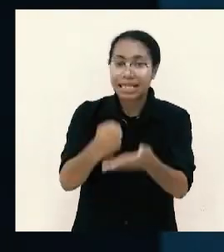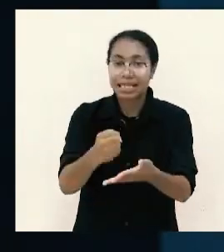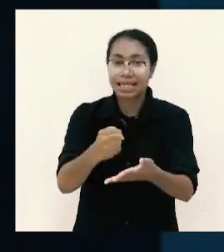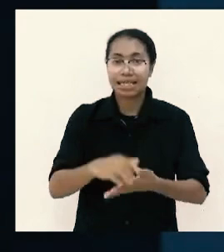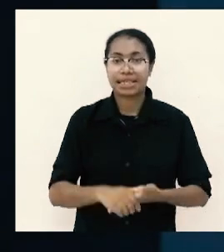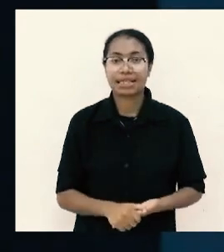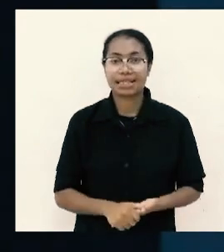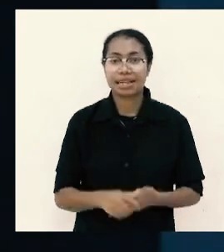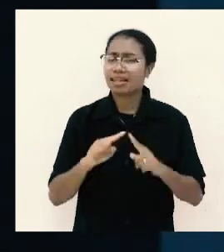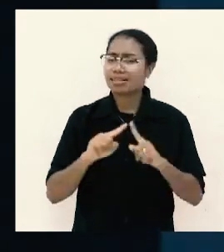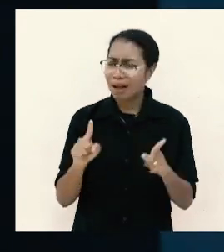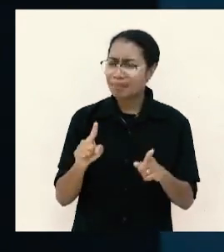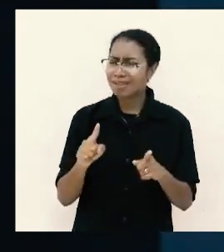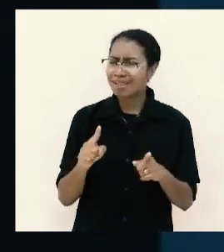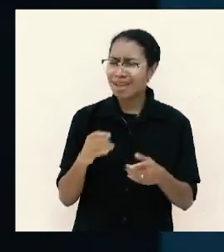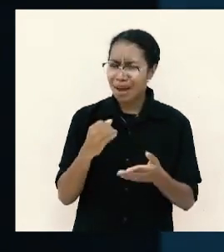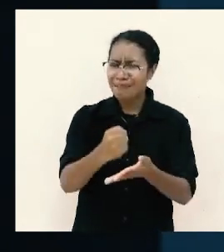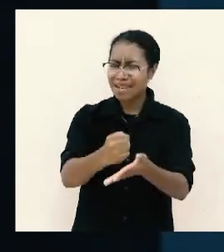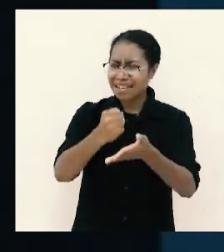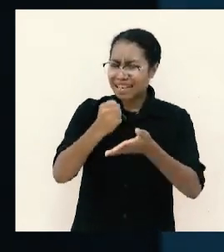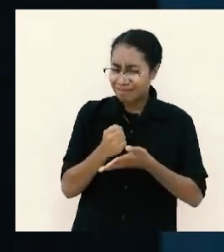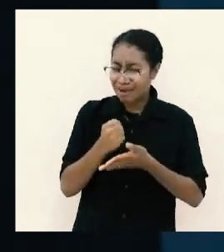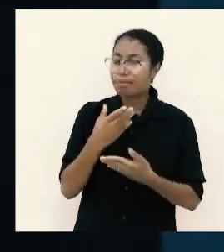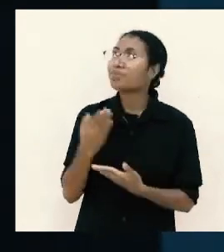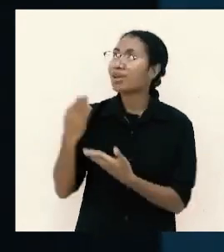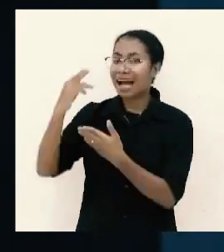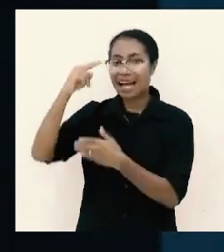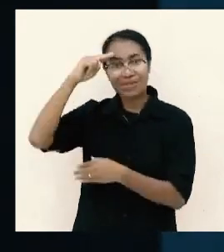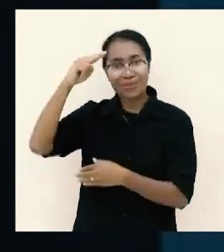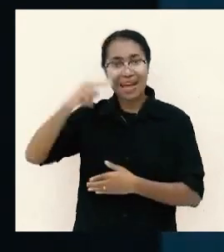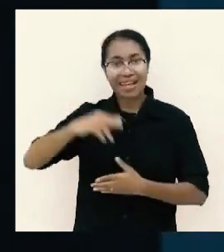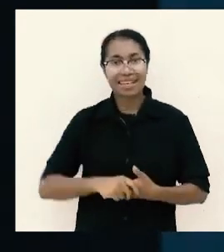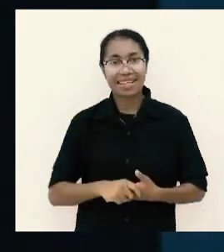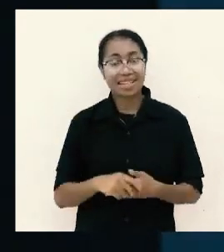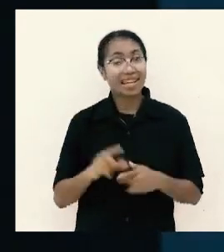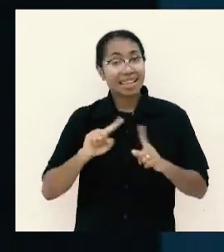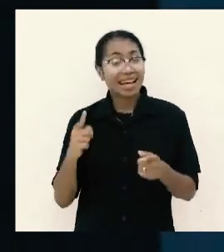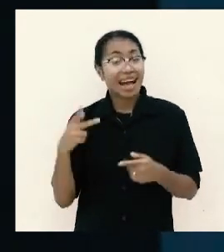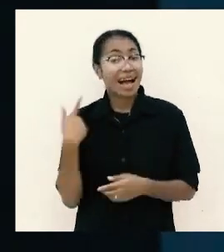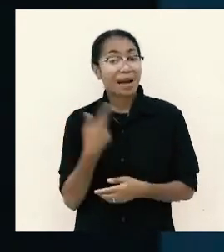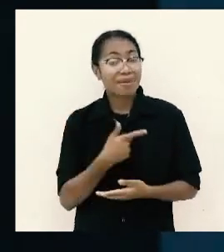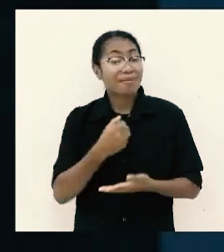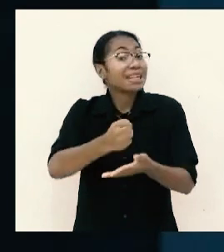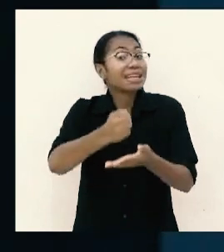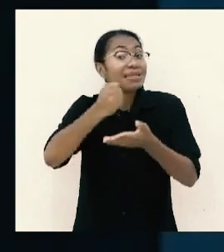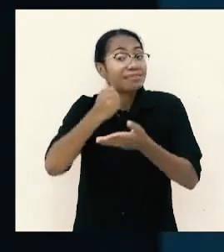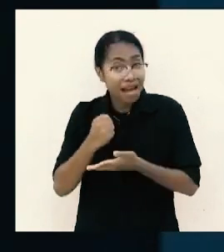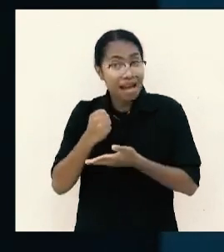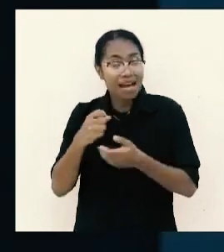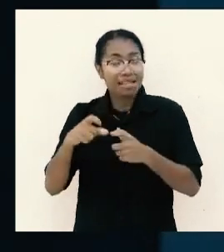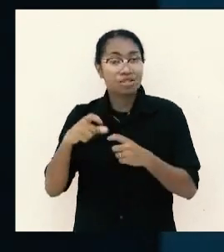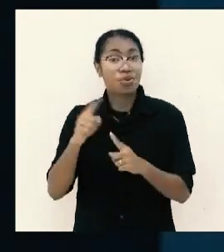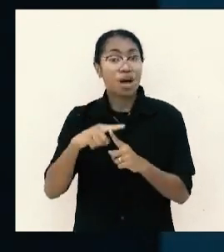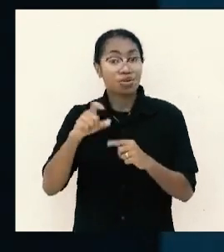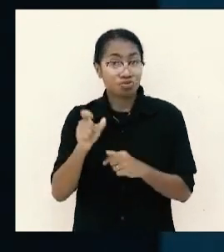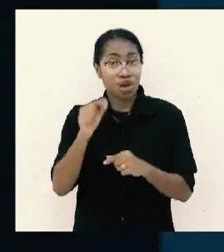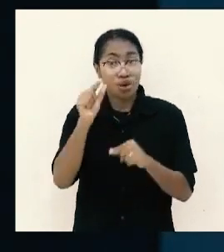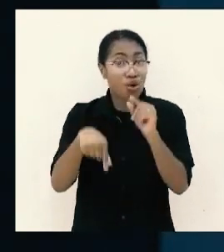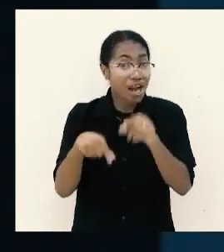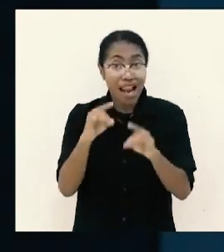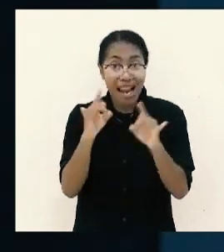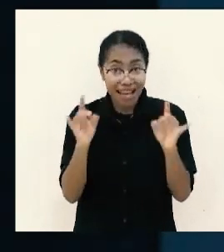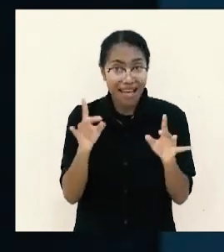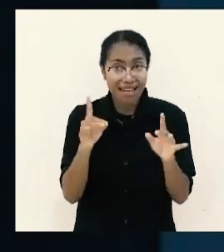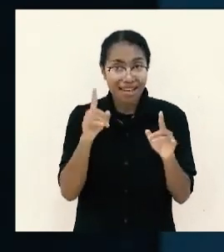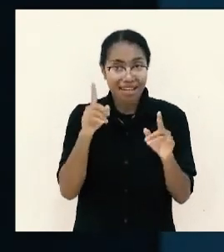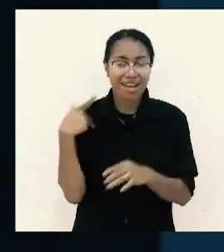tapi juga menerima dengan memuliakan Tuhan ketika kami menerima sesuatu dari orang lain ajar kami